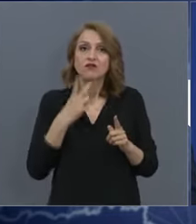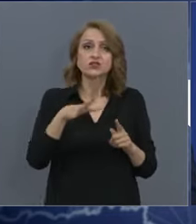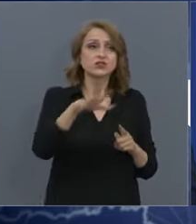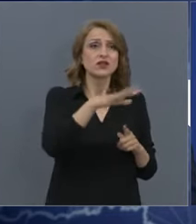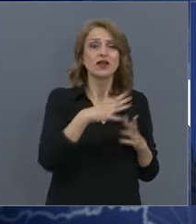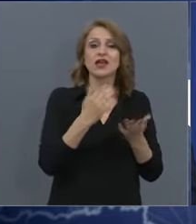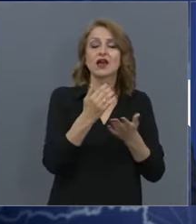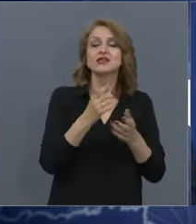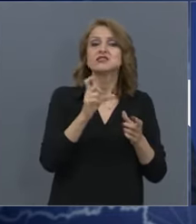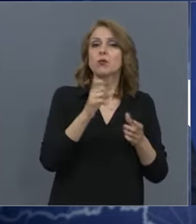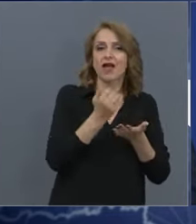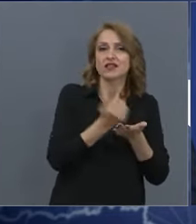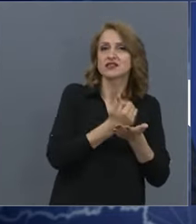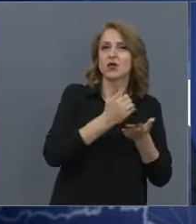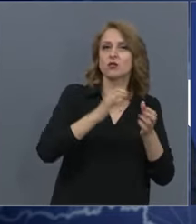жизнено важни.